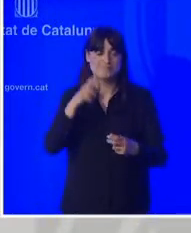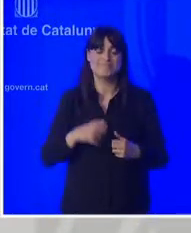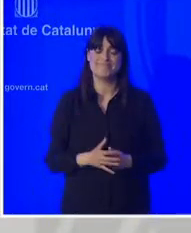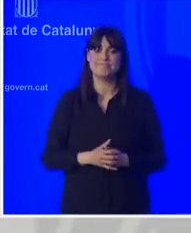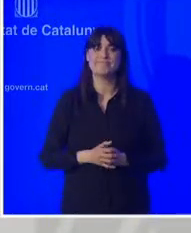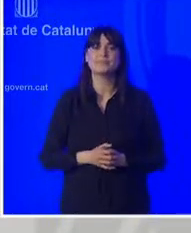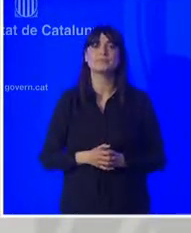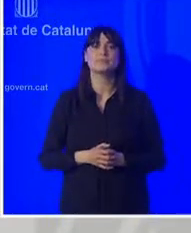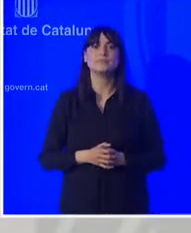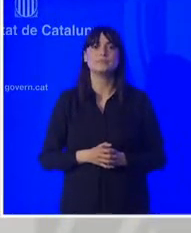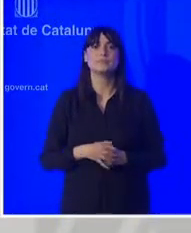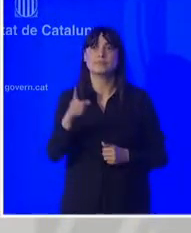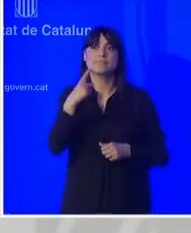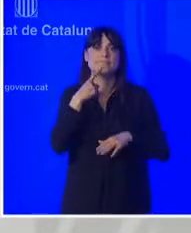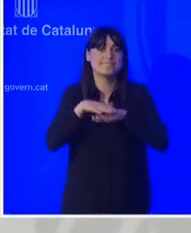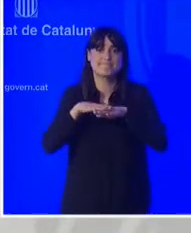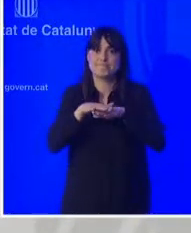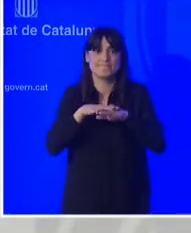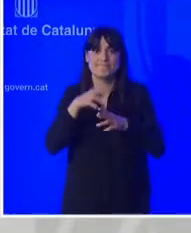passem a la següent pregunta